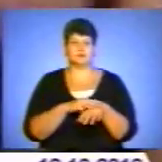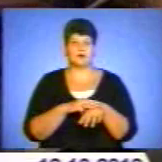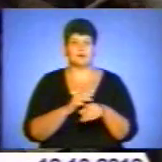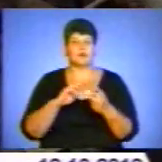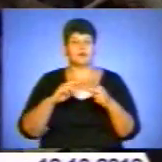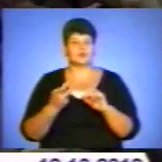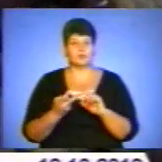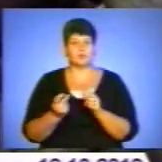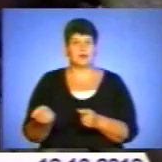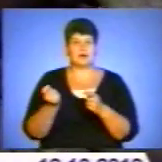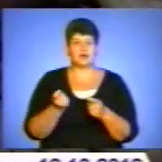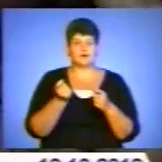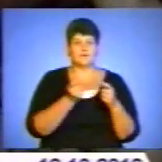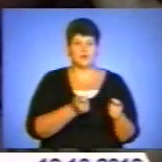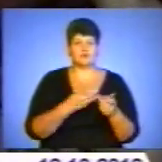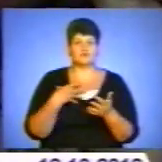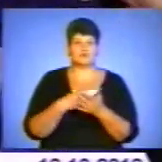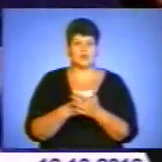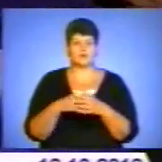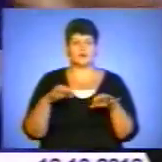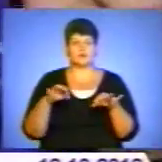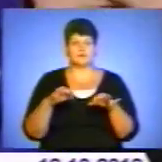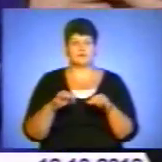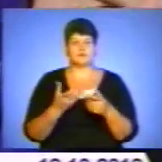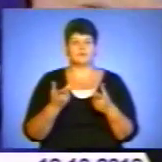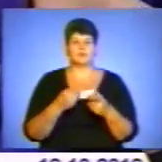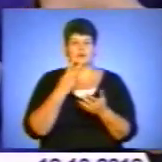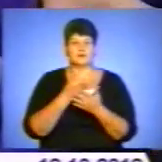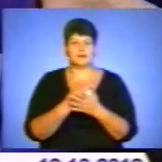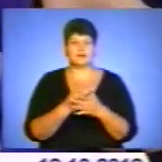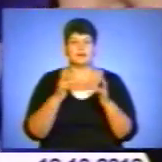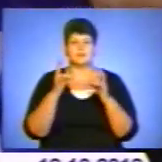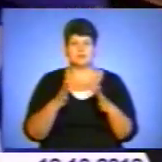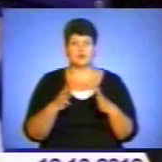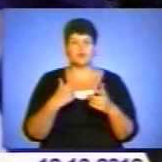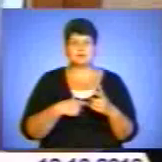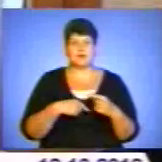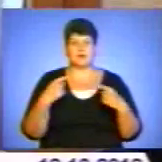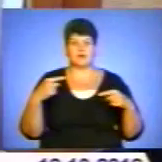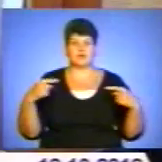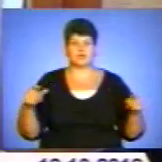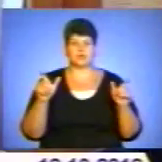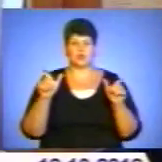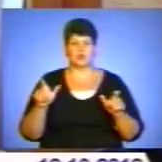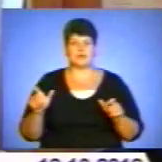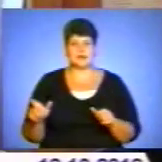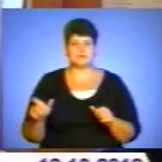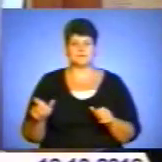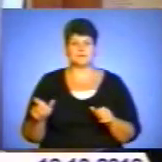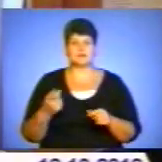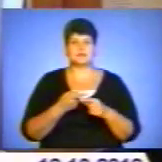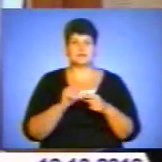Натомість, перевозячи боєприпаси у власному авто, він наразив на небезпеку себе та інших людей. За даним фактом порушена